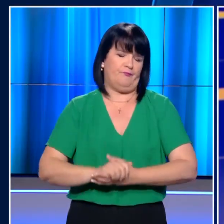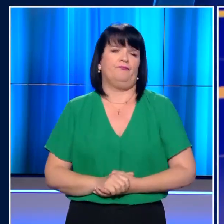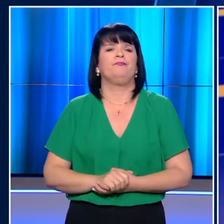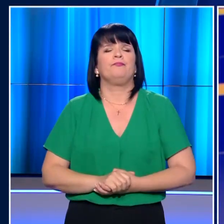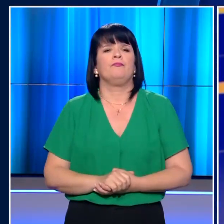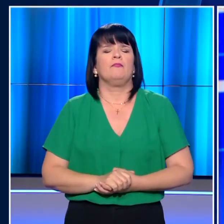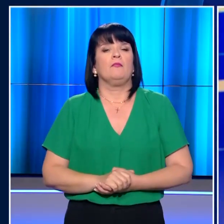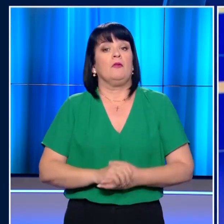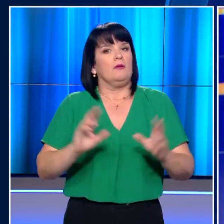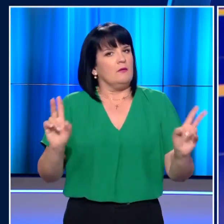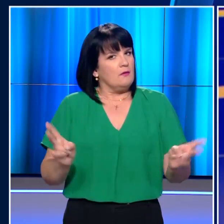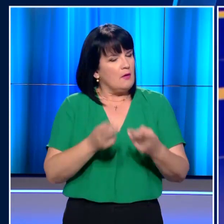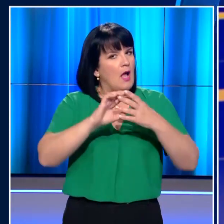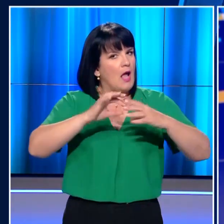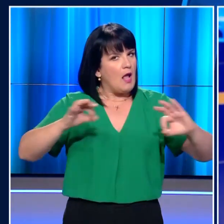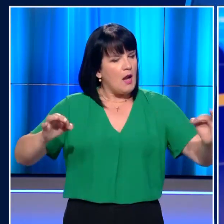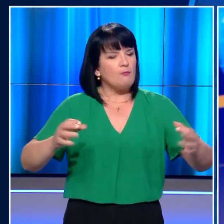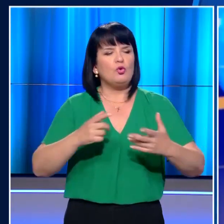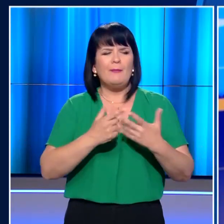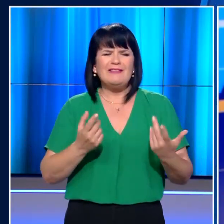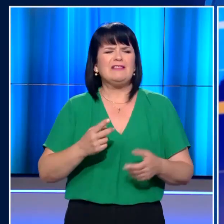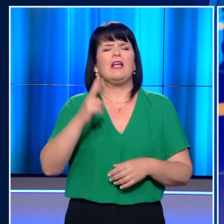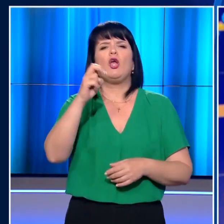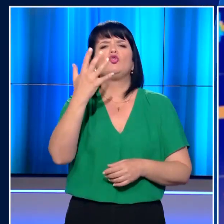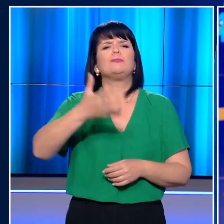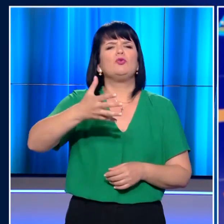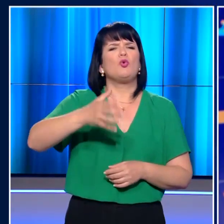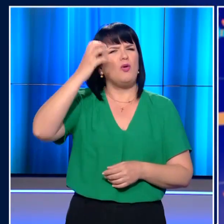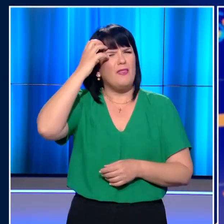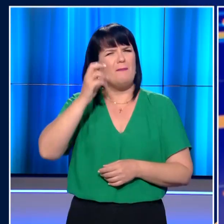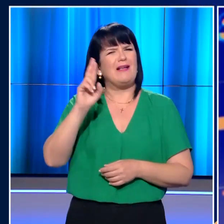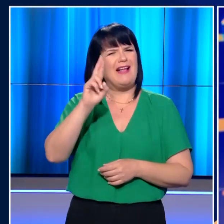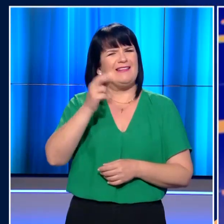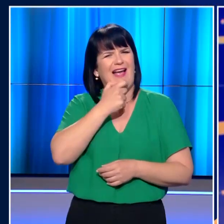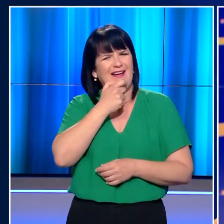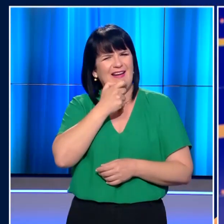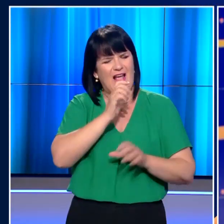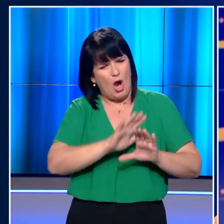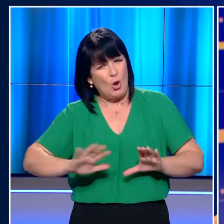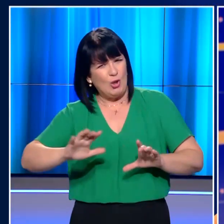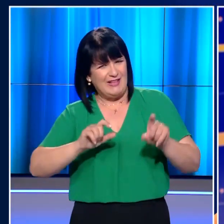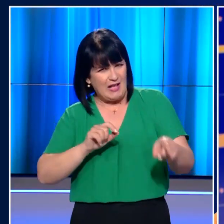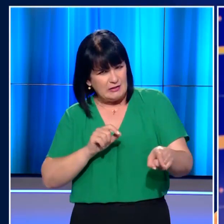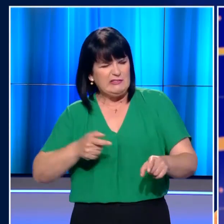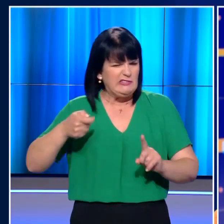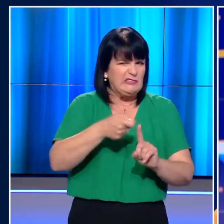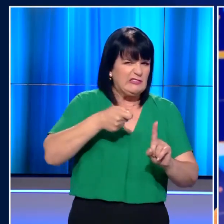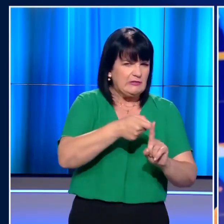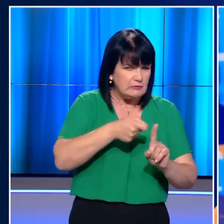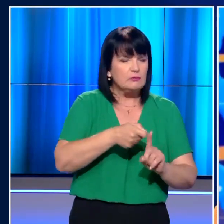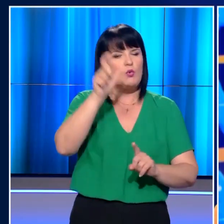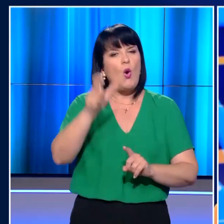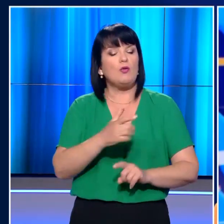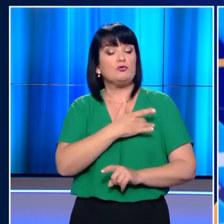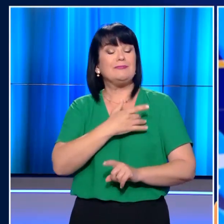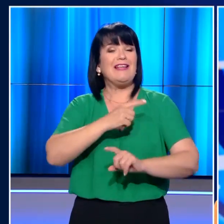Αποκαλυπτικές λεπτομέρειες, κυρίες και κύριοι, για τον 25χρονο δράστη της επίθεσης με μαχαίρι στο ρέντινγκ έρχονται στο φως. Ο νεαρός Λίβιος ήταν υπό ψυχιατρική